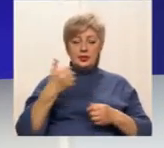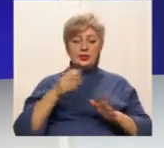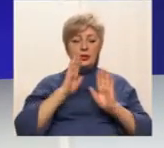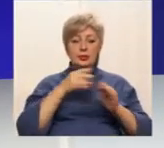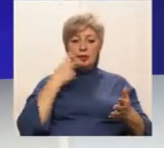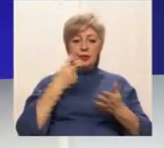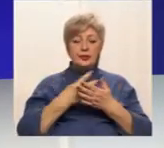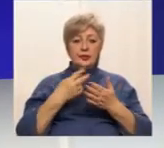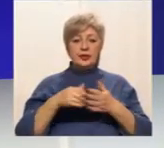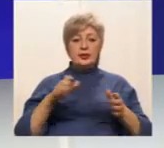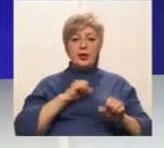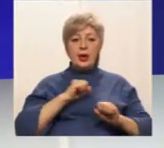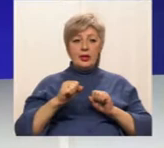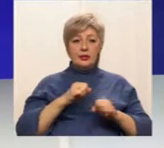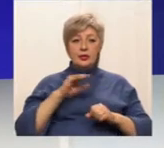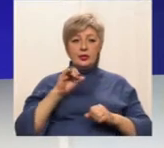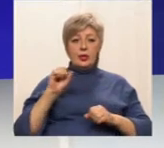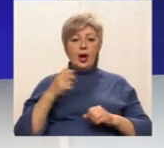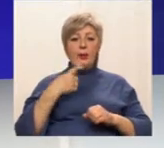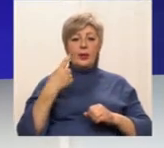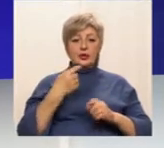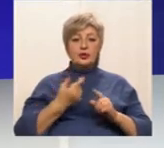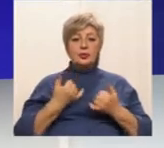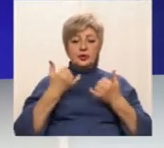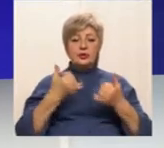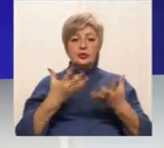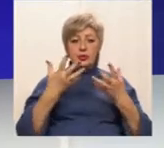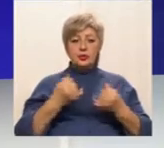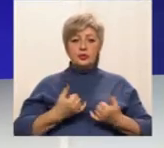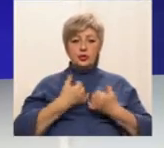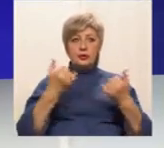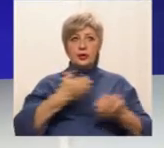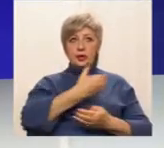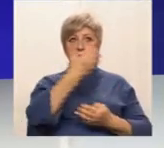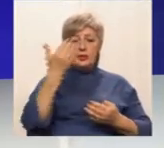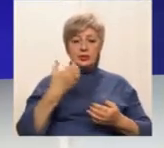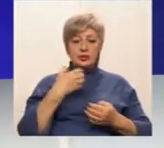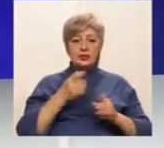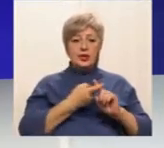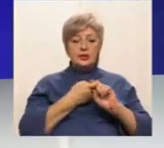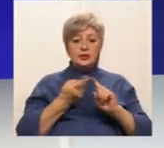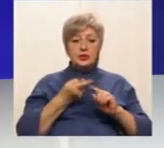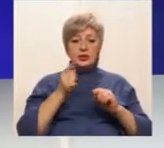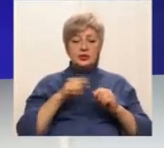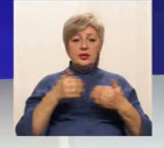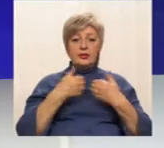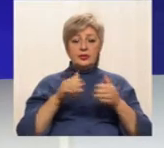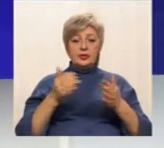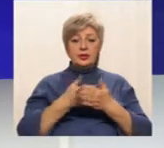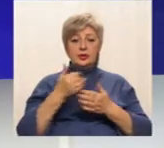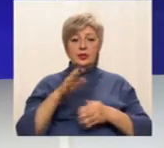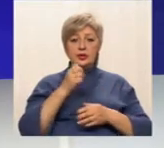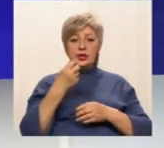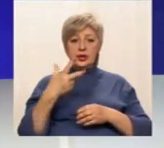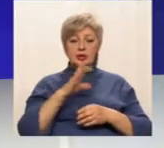трансляція марафону ЮА1, присвяченого Дню Вшанування Небесної Сотні. В зв'язку з цим випуски новин будуть о 13